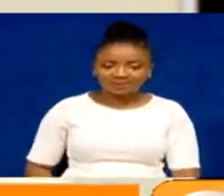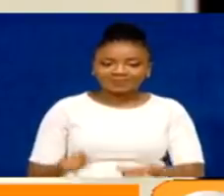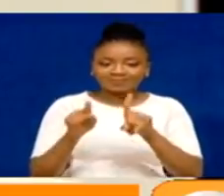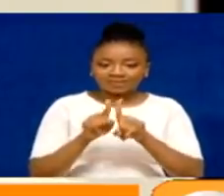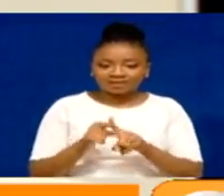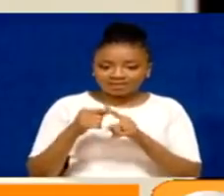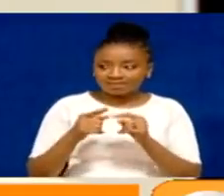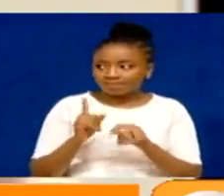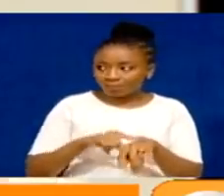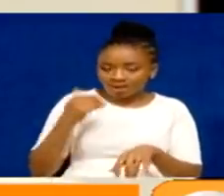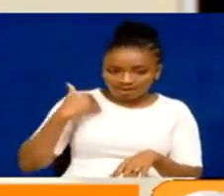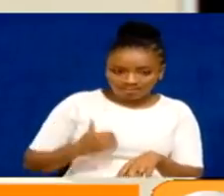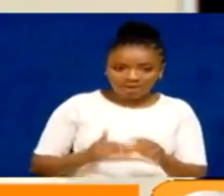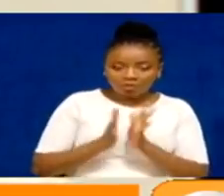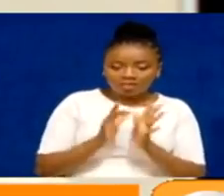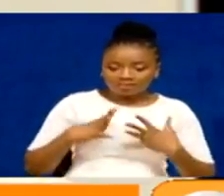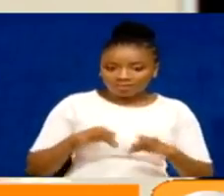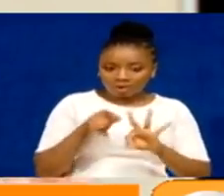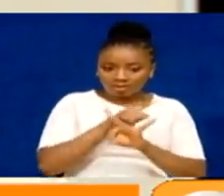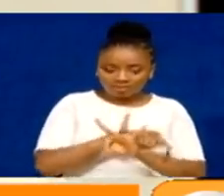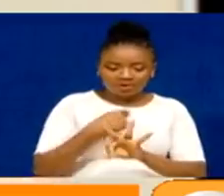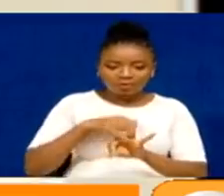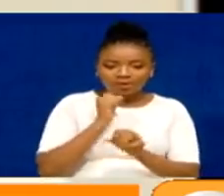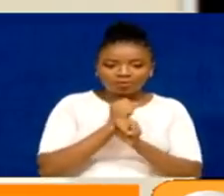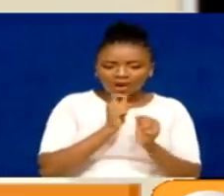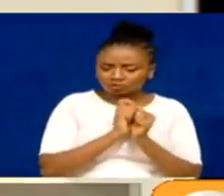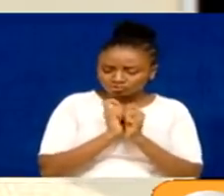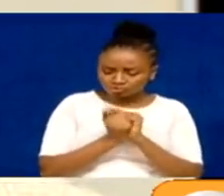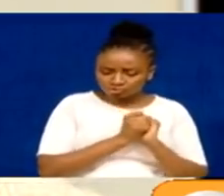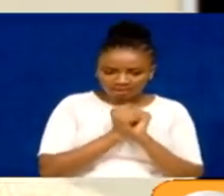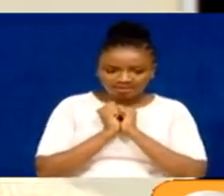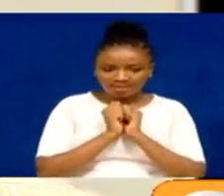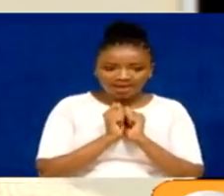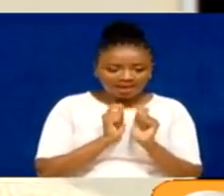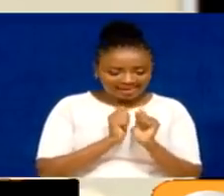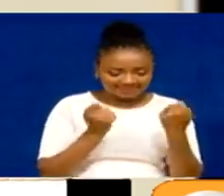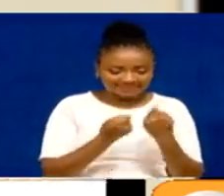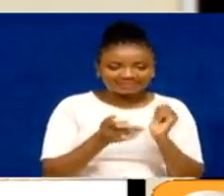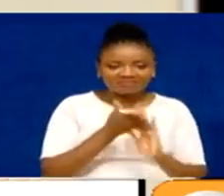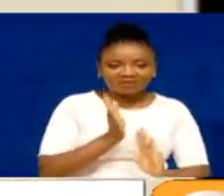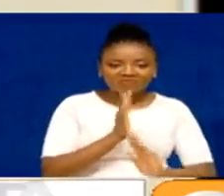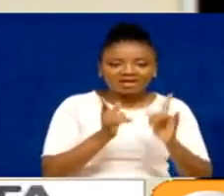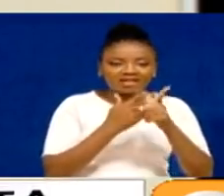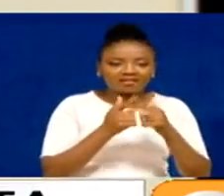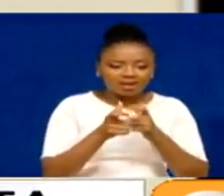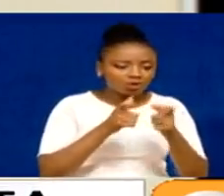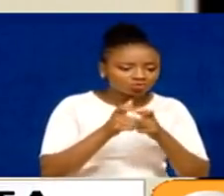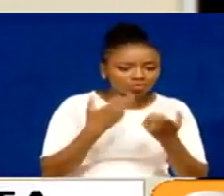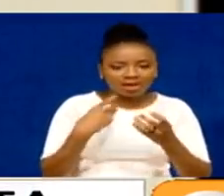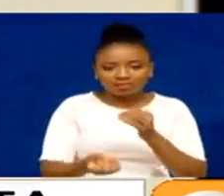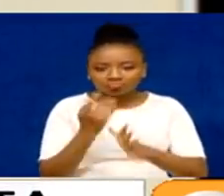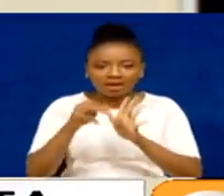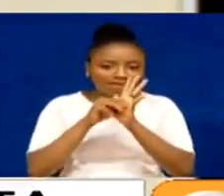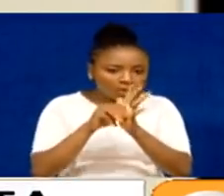as Shuko and Thumbi and Lois, brought our teams together to be able to quickly work and run models and put